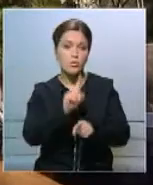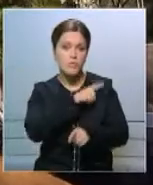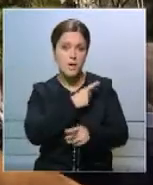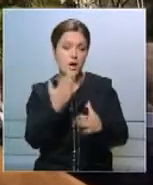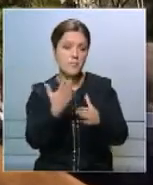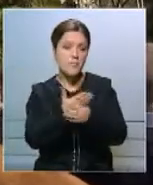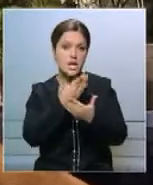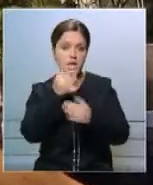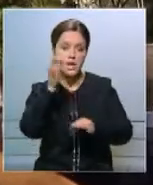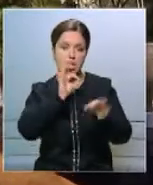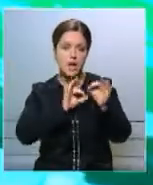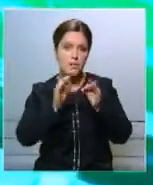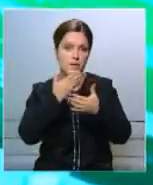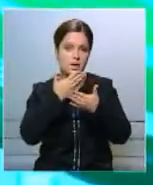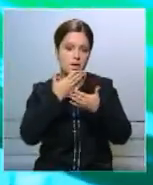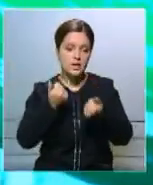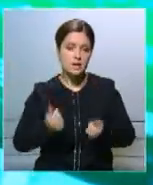лекарств.